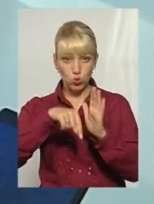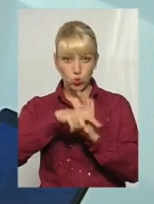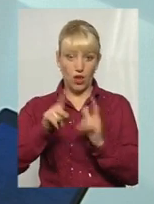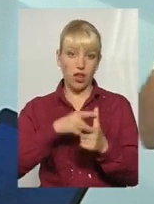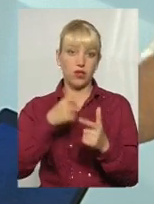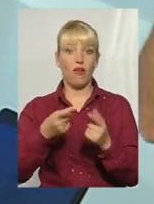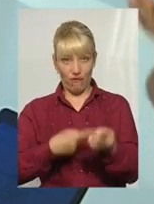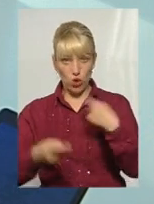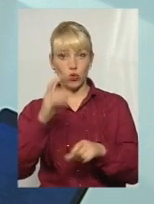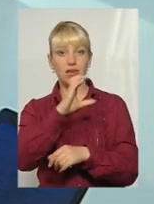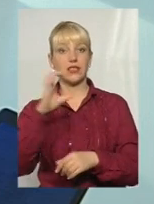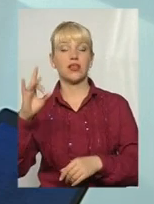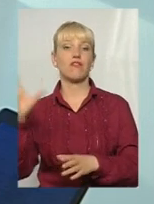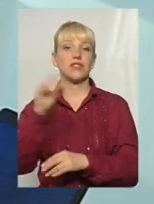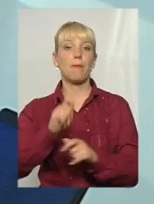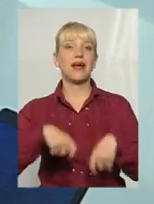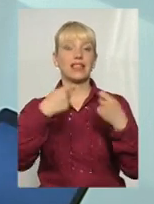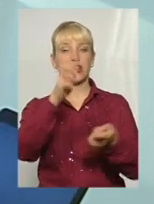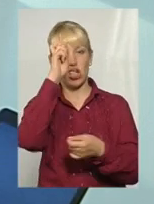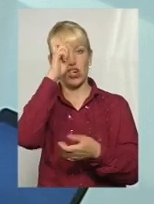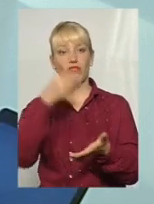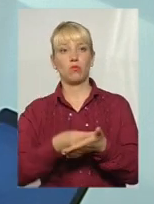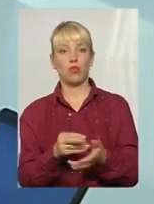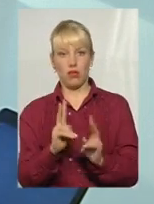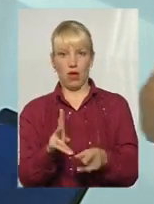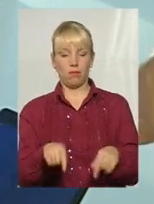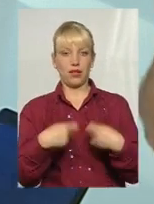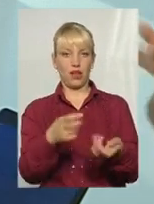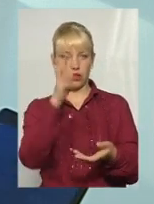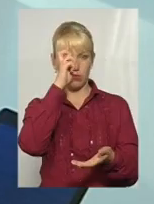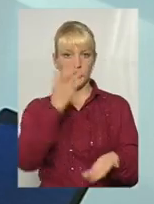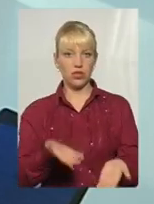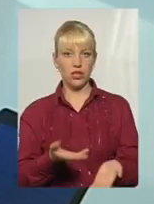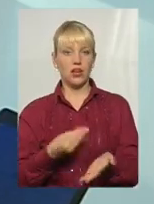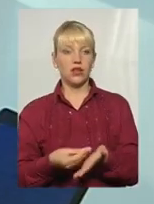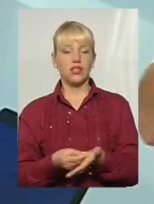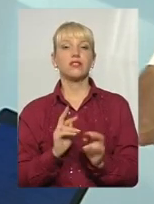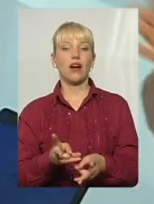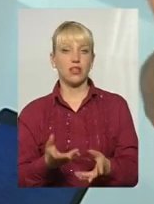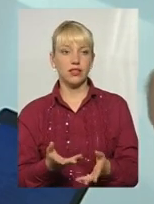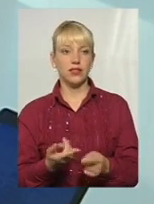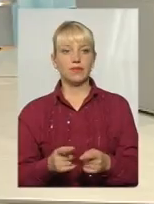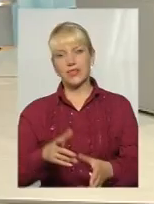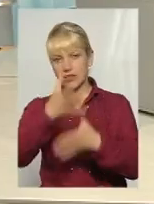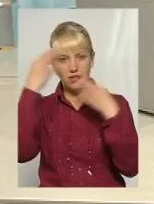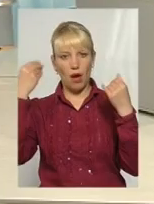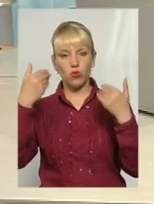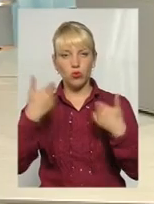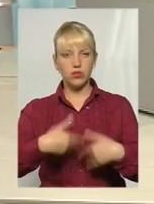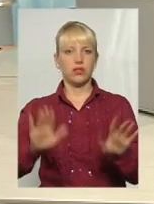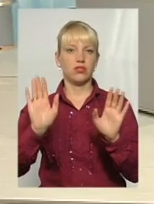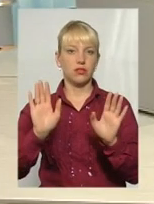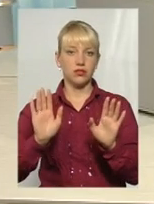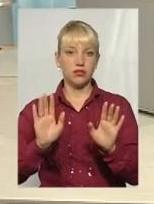Тобто, все передати на державний бюджет, ну як передати на державний бюджет? Все передати на державний бюджет, тобто, забути отут